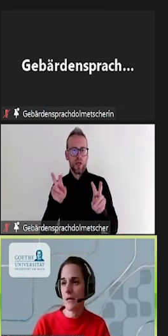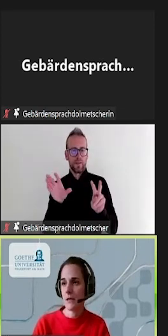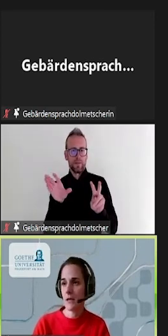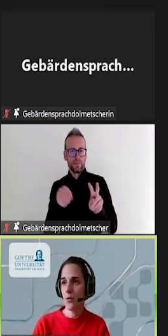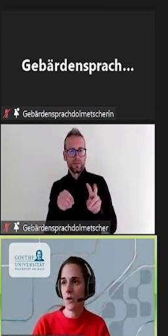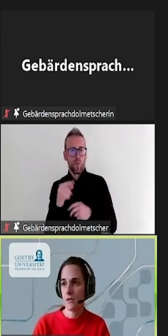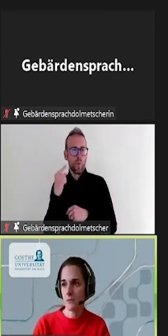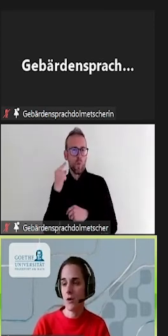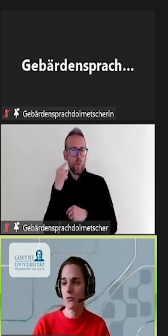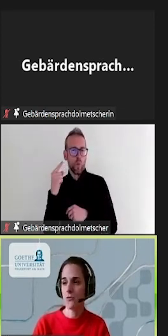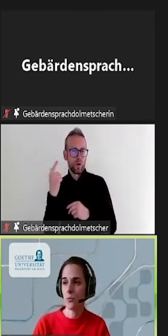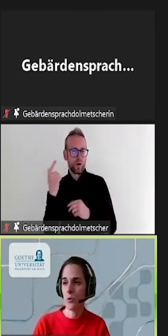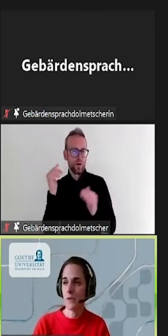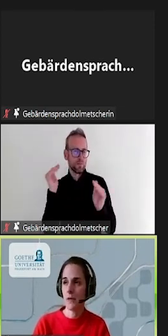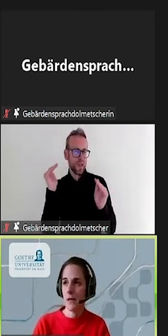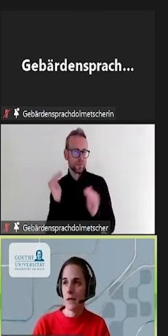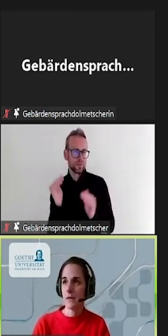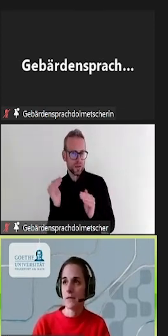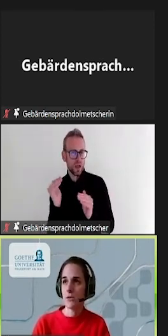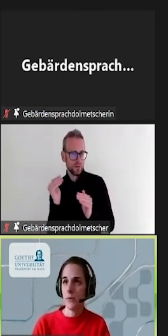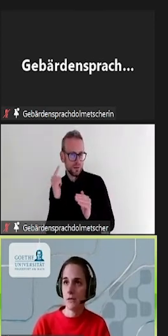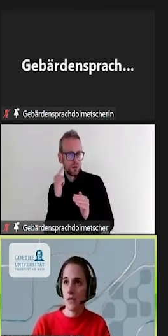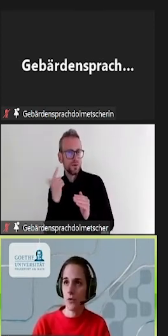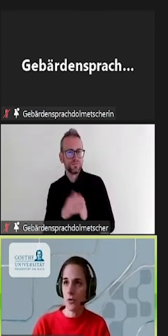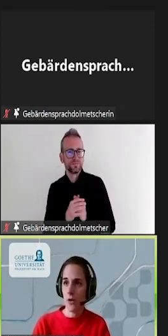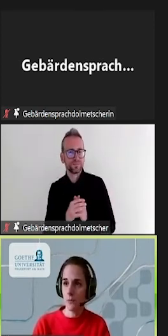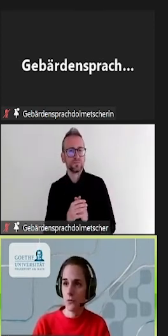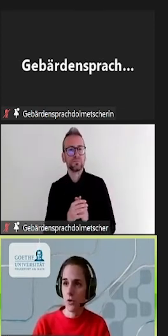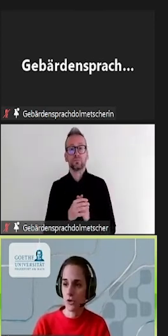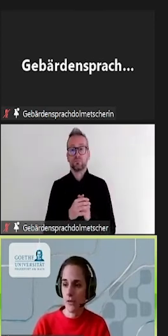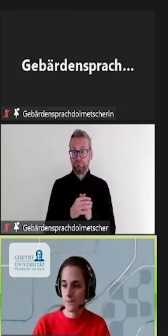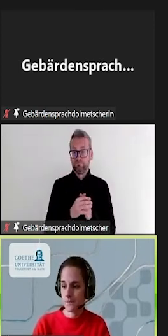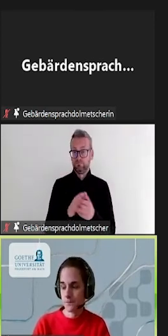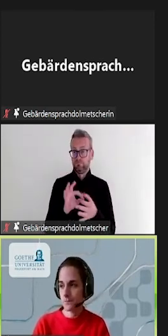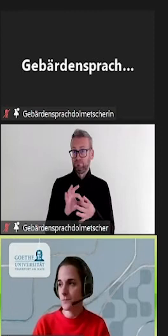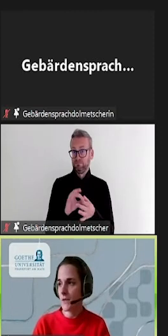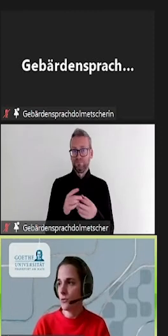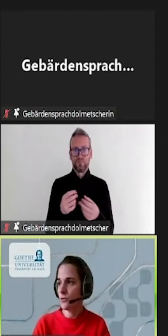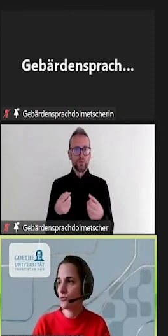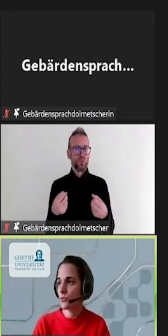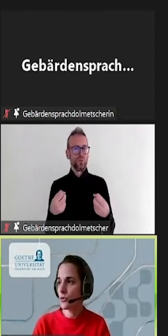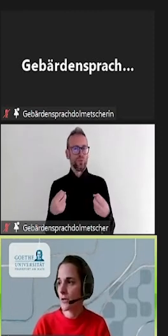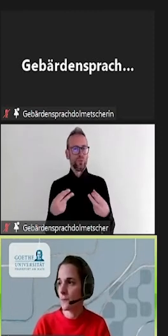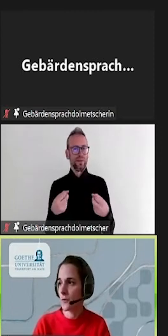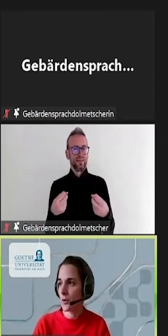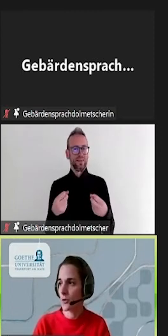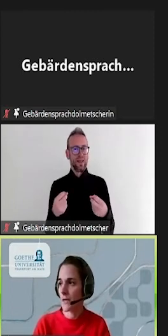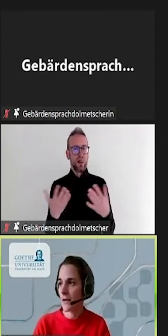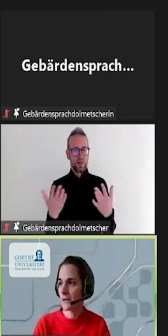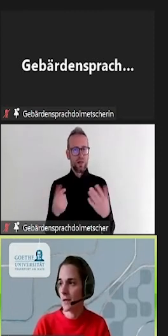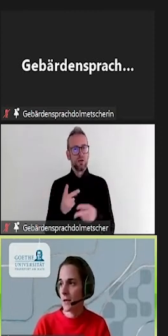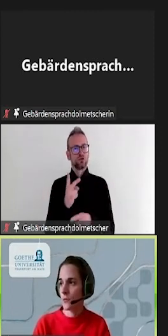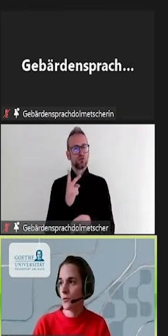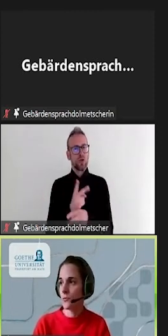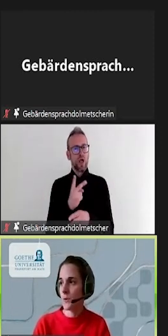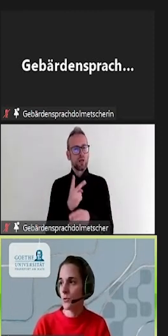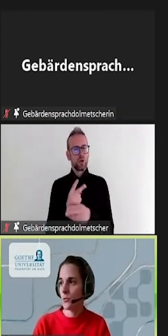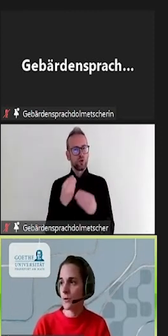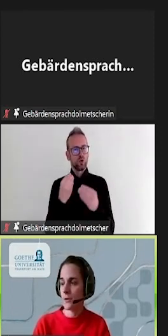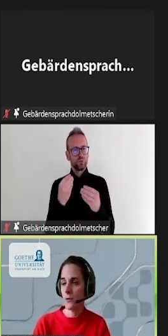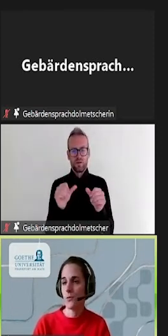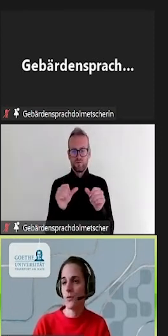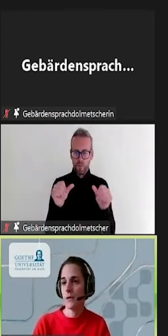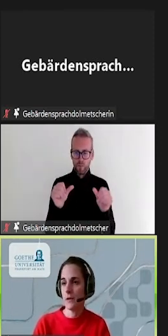Subtitle Horse auszuprobieren, das ich später auch noch einmal vorstelle. Und zum Schluss haben wir noch Zeit, fünf